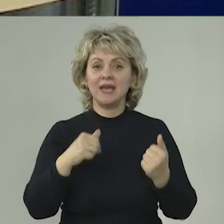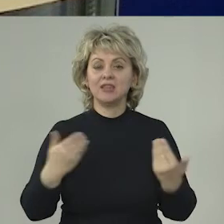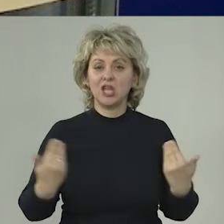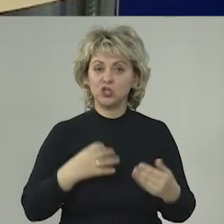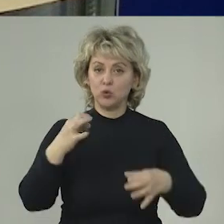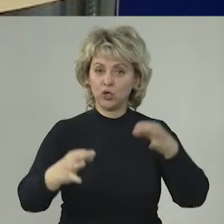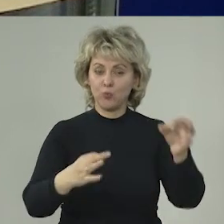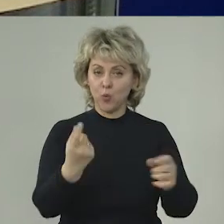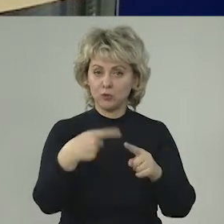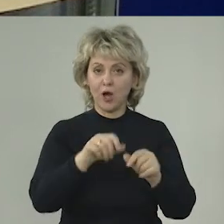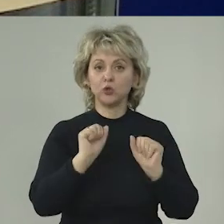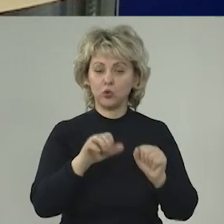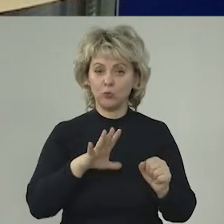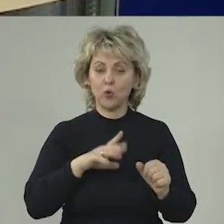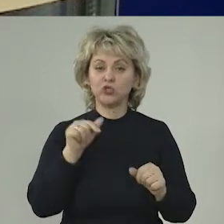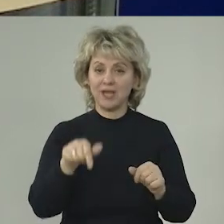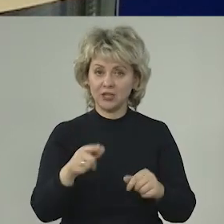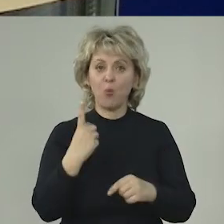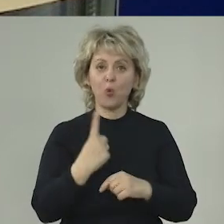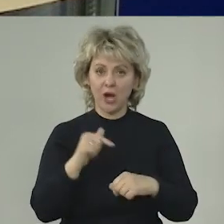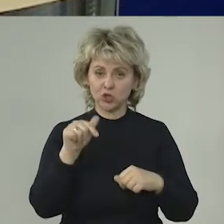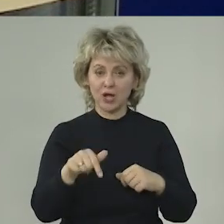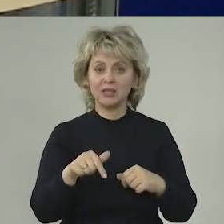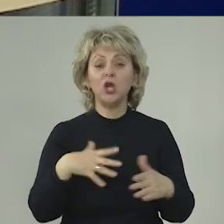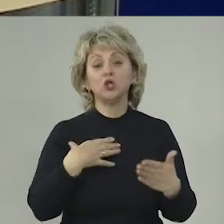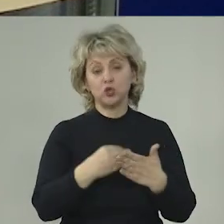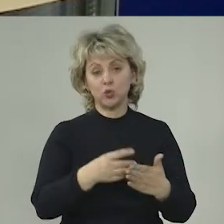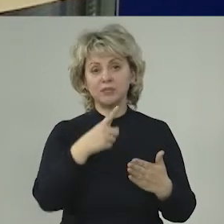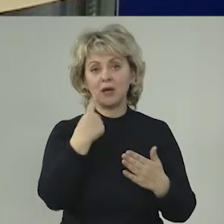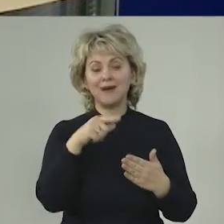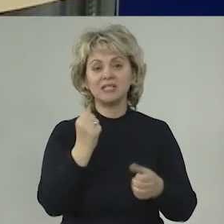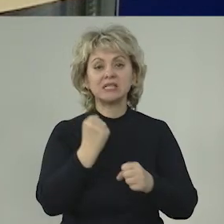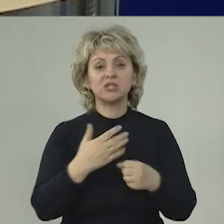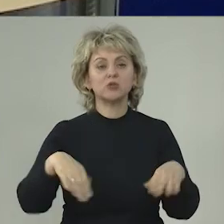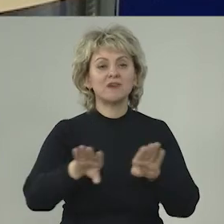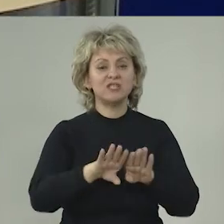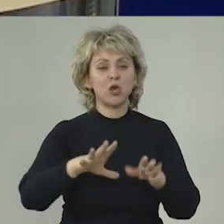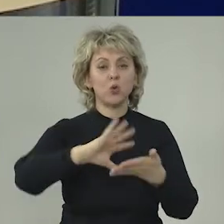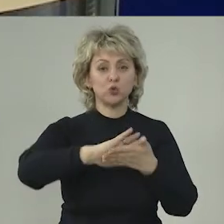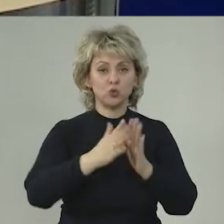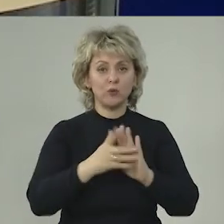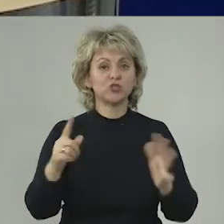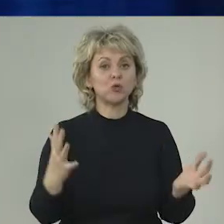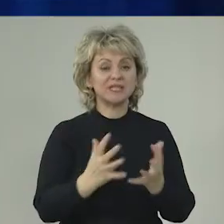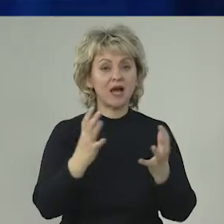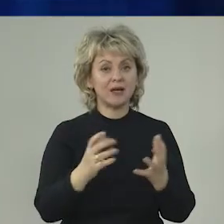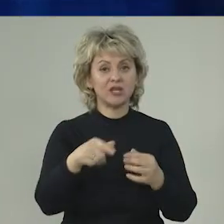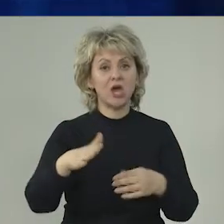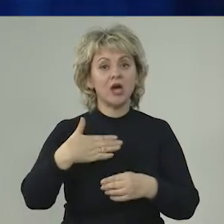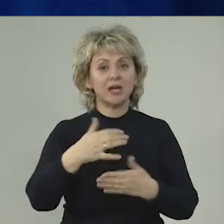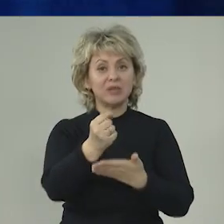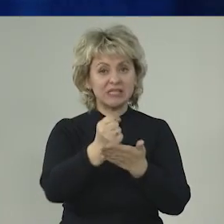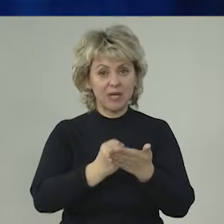нет населенных пунктов, которым может это угрожать. Ну и, собственно говоря, создаются все условия для того, чтобы сохранить